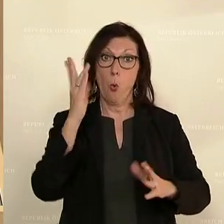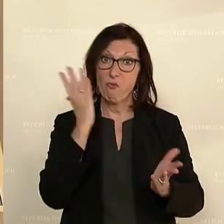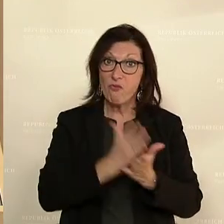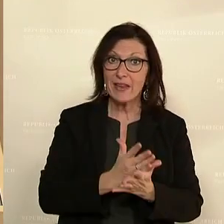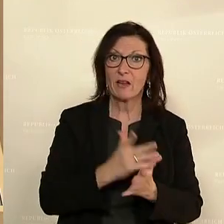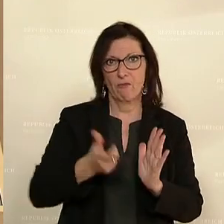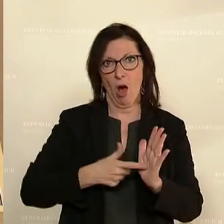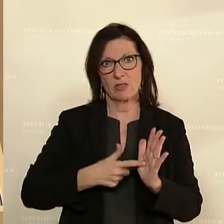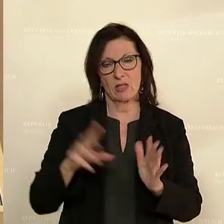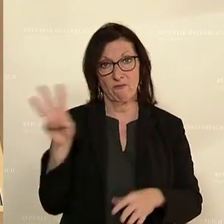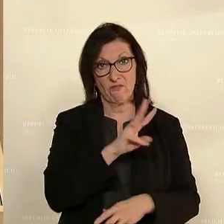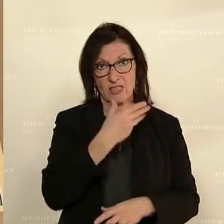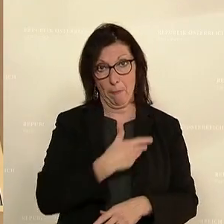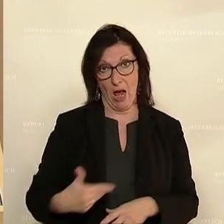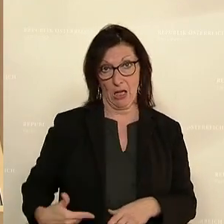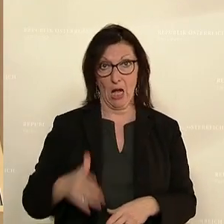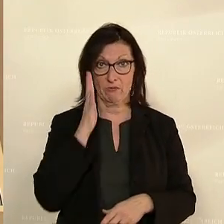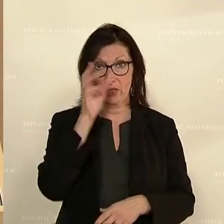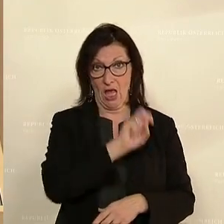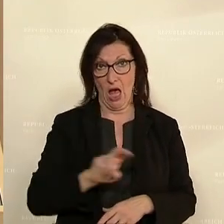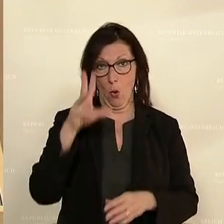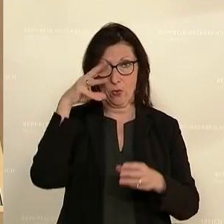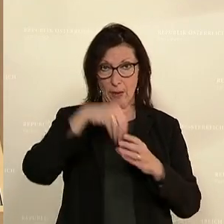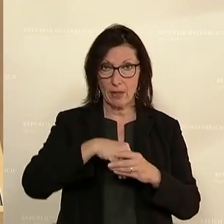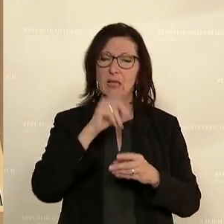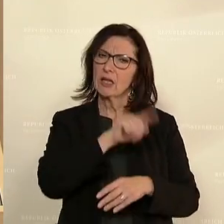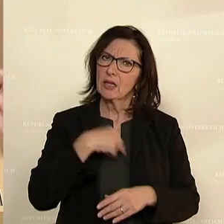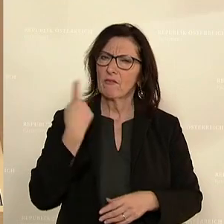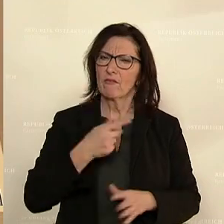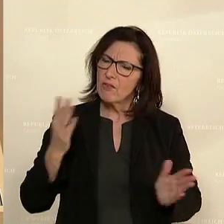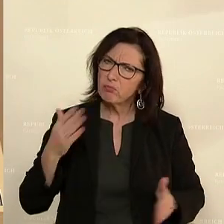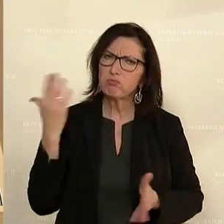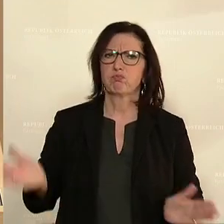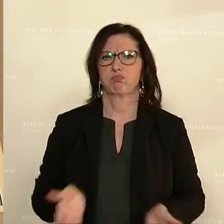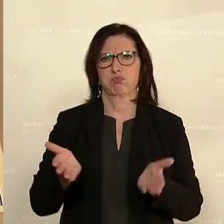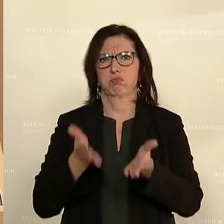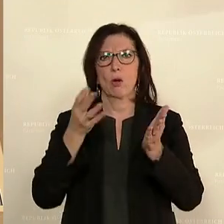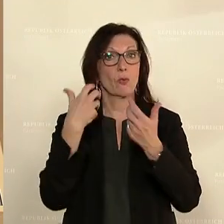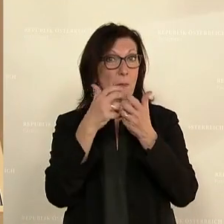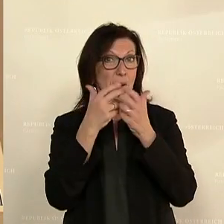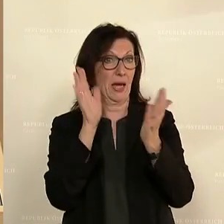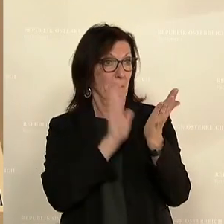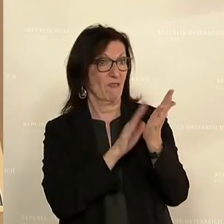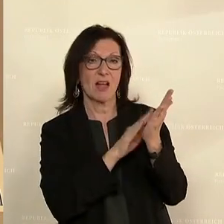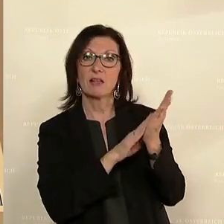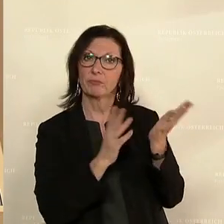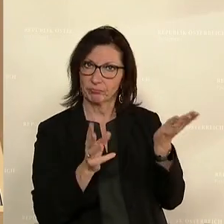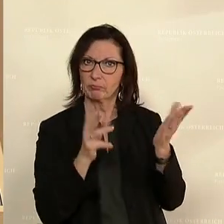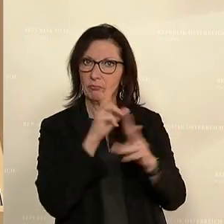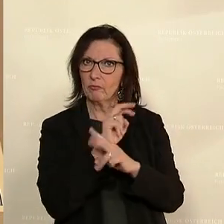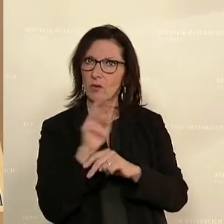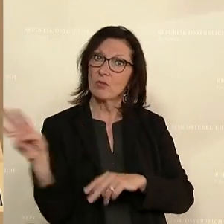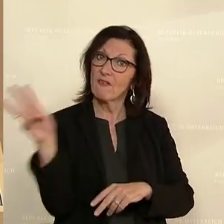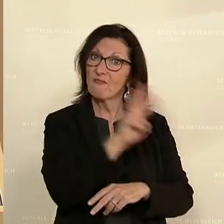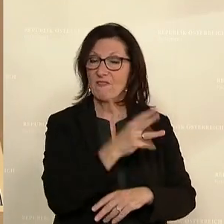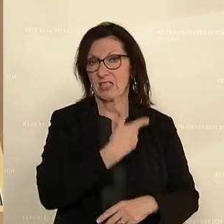wenn die Länder des Westbalkans Teil der Union sind. Wir sind Tempomacher und im Bericht ist auch zu sehen, dass es den österreichischen Westbalkan-Gipfel gab,